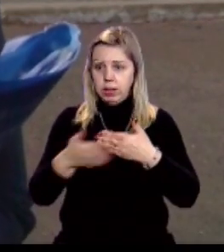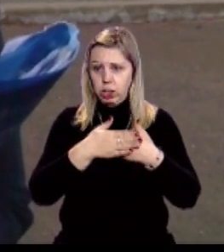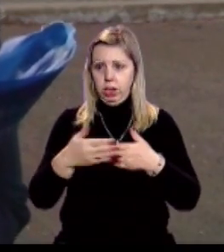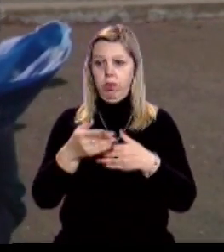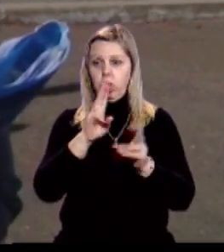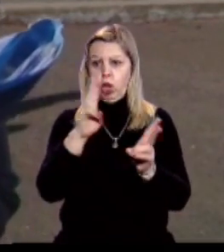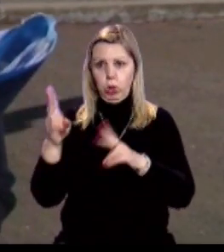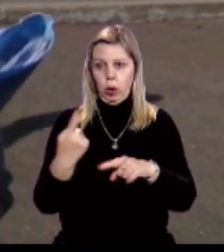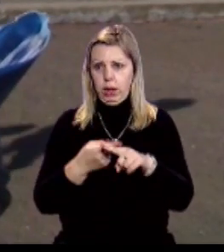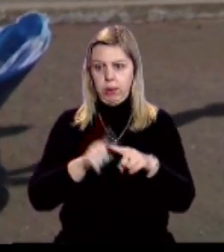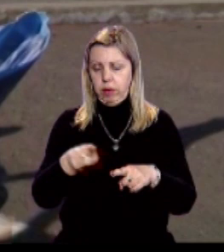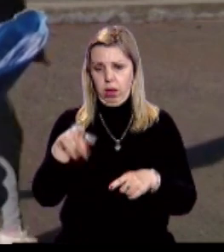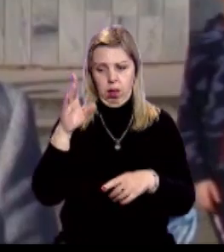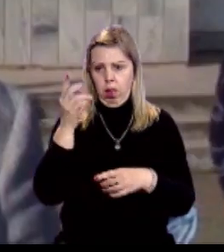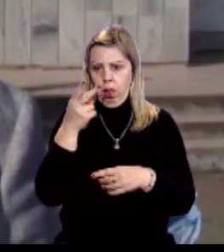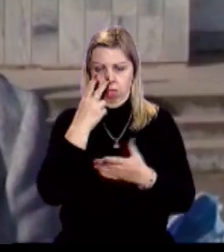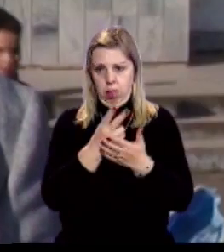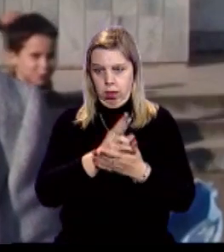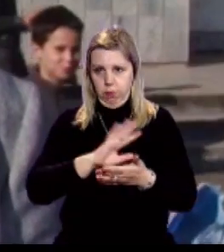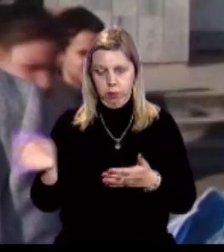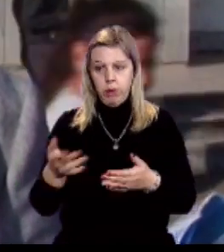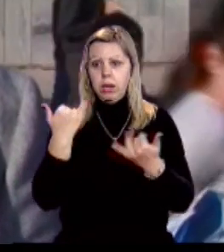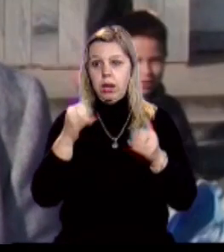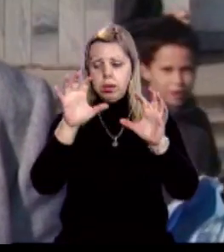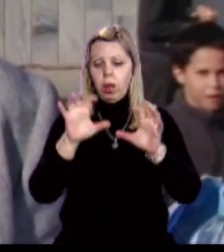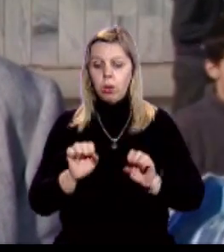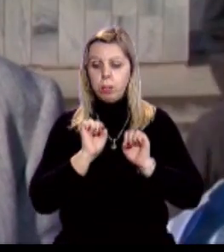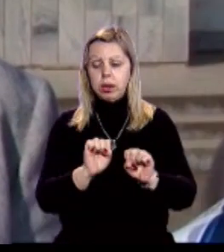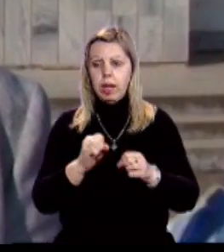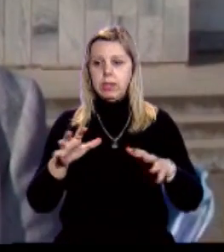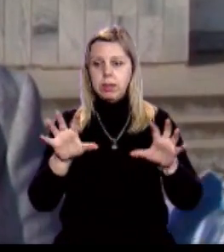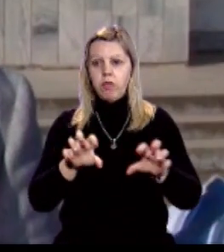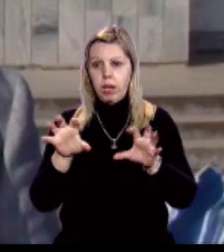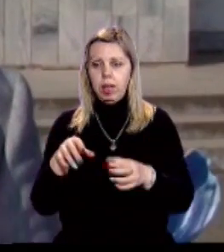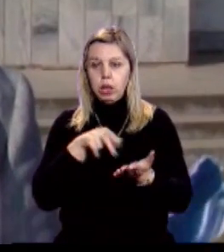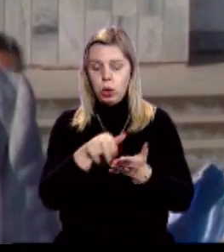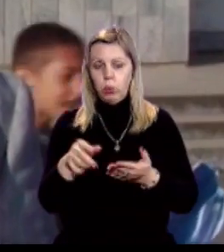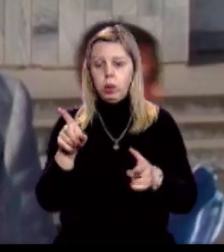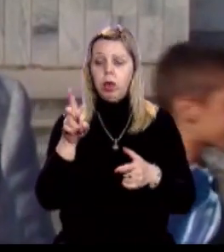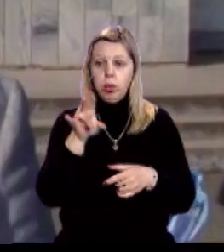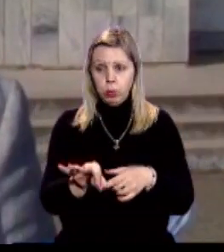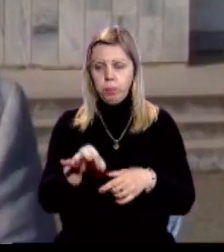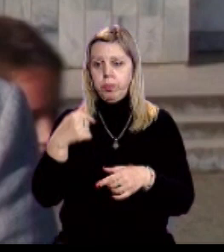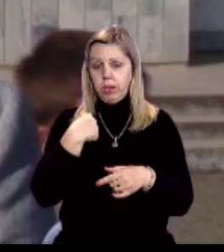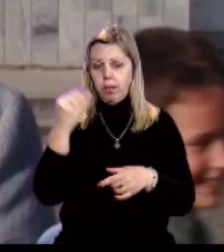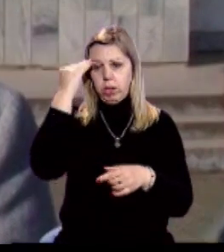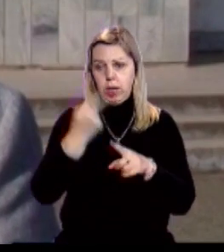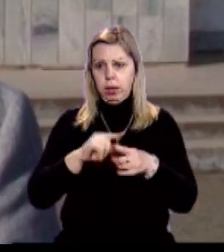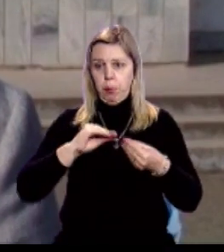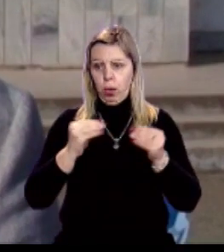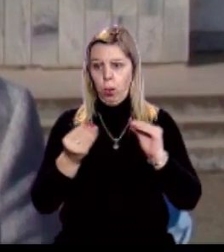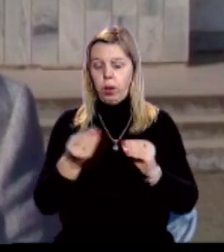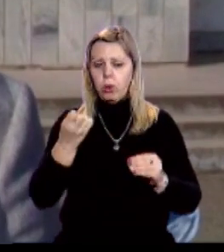двері, але ніхто на це не реагував. Зараз всі закони про захист тварин йдуть, але я вважаю, що це